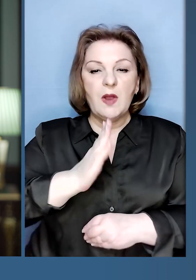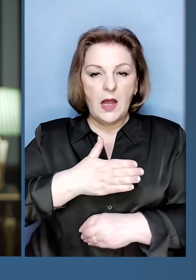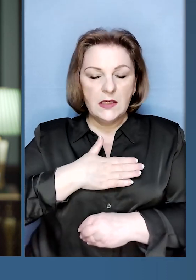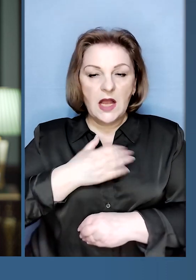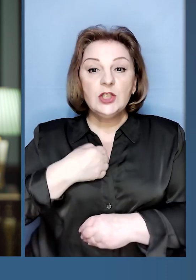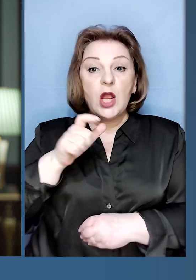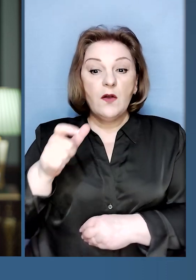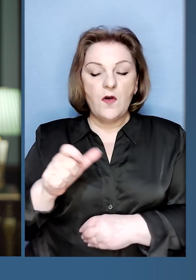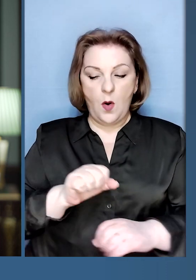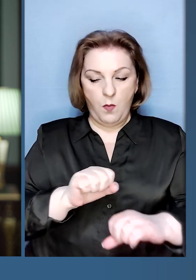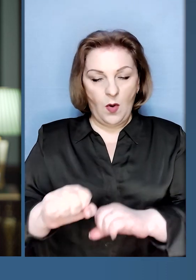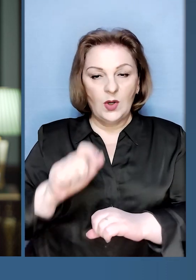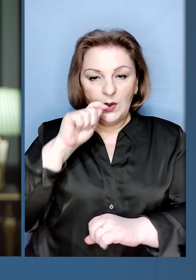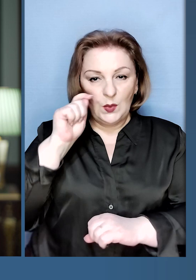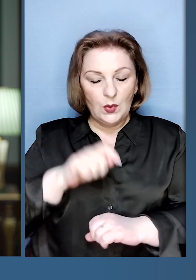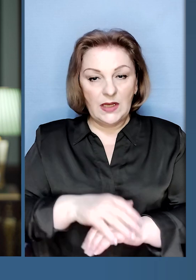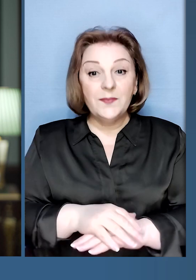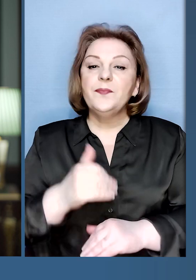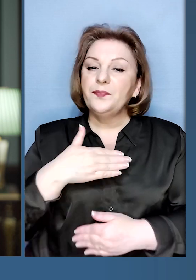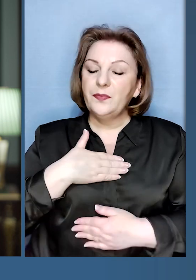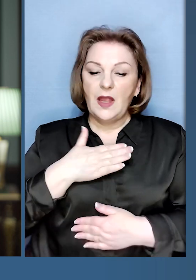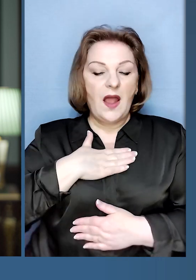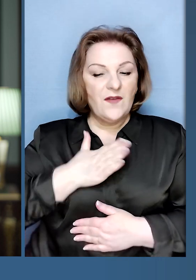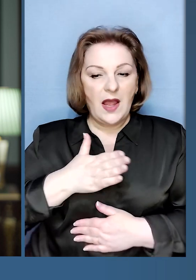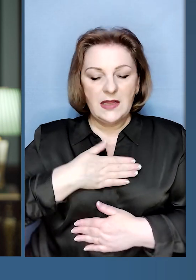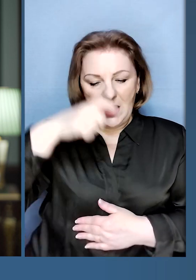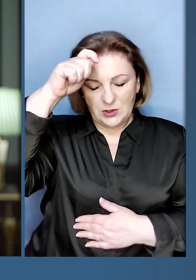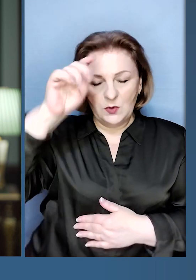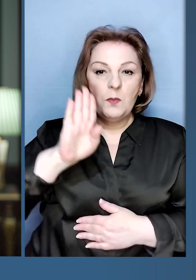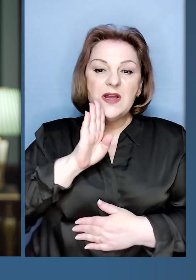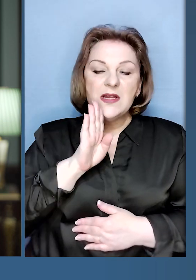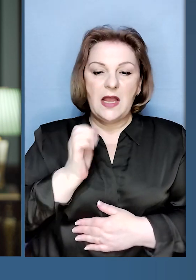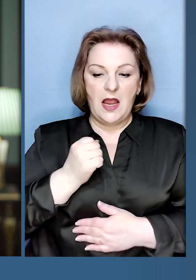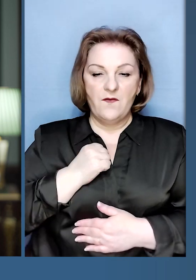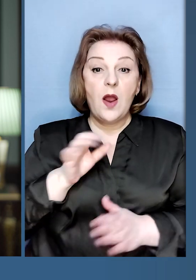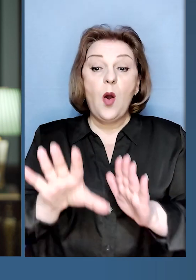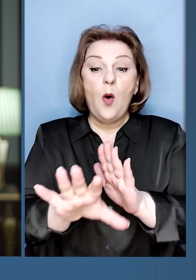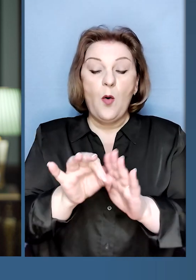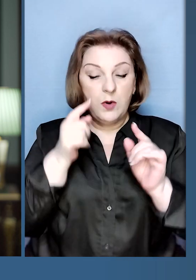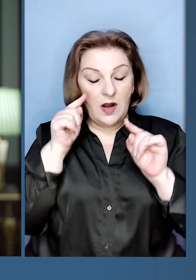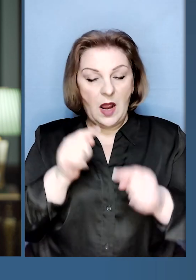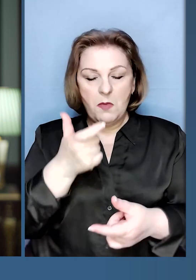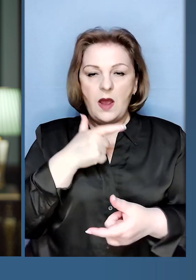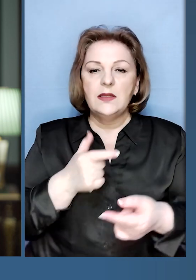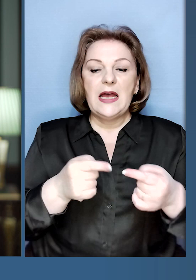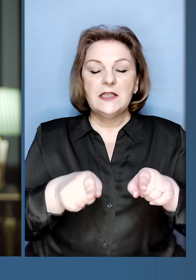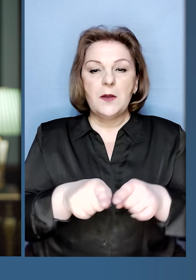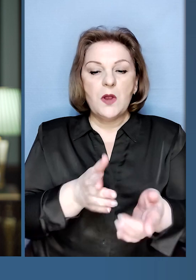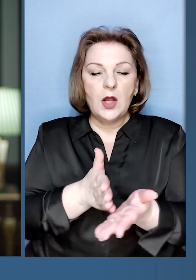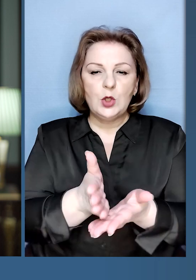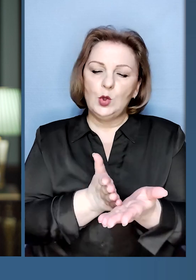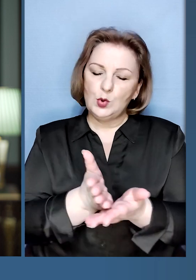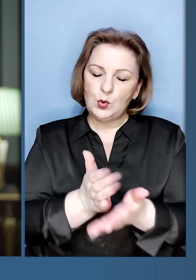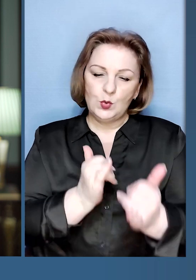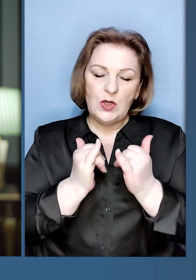нашими воїнами боронить Україну. Я вдячний нашим хлопцям і дівчатам, які обрали для себе саме такий шлях